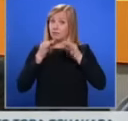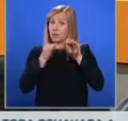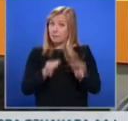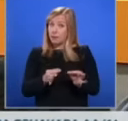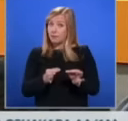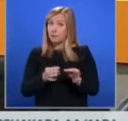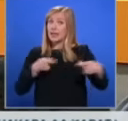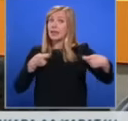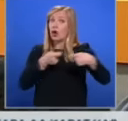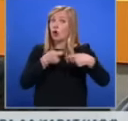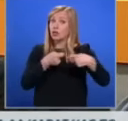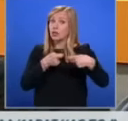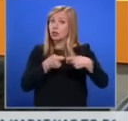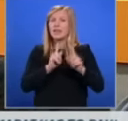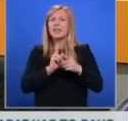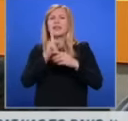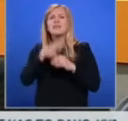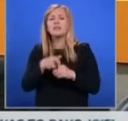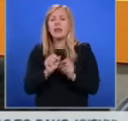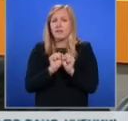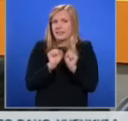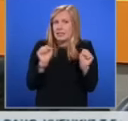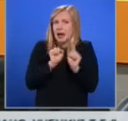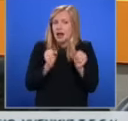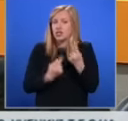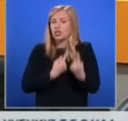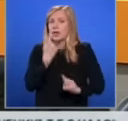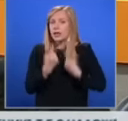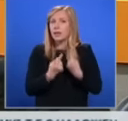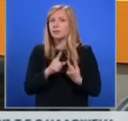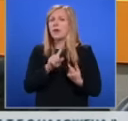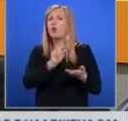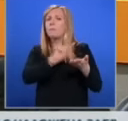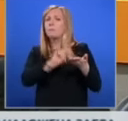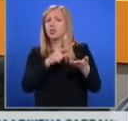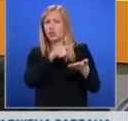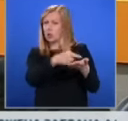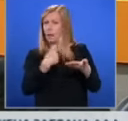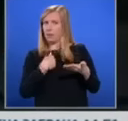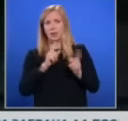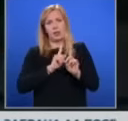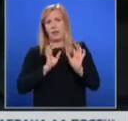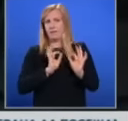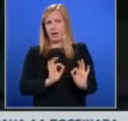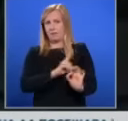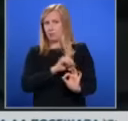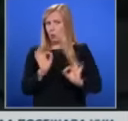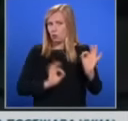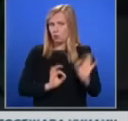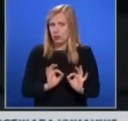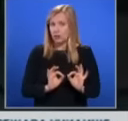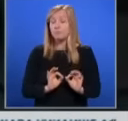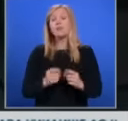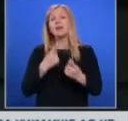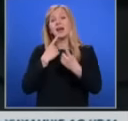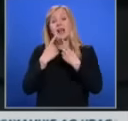не влизам в някакви страшни игри, ако пишат нещо, да не вярвам на всичко. Разговорът на